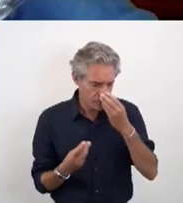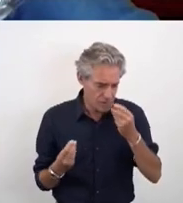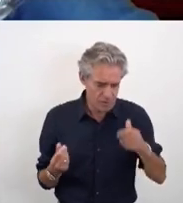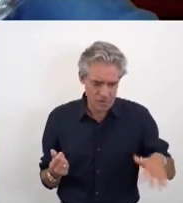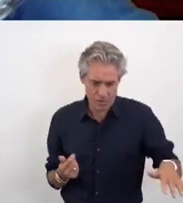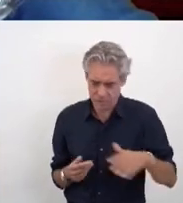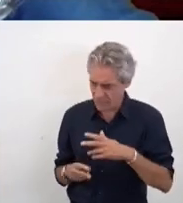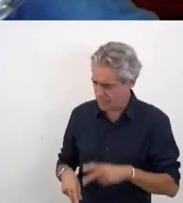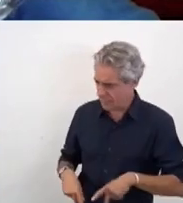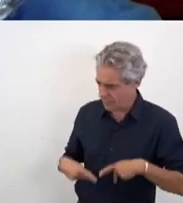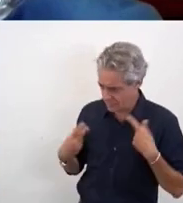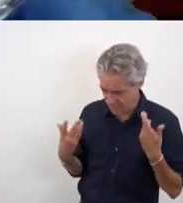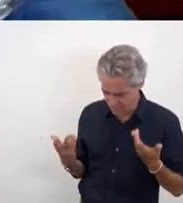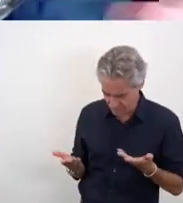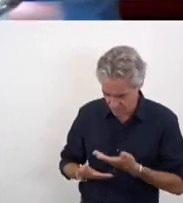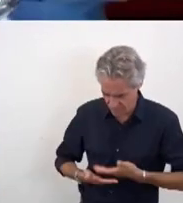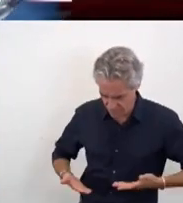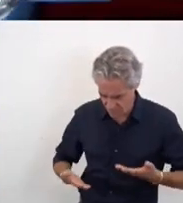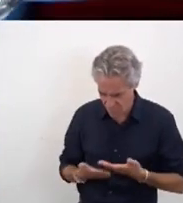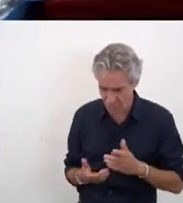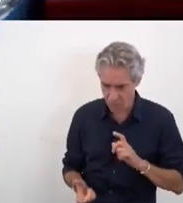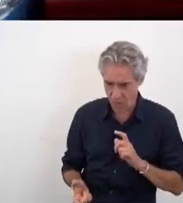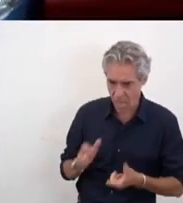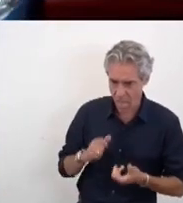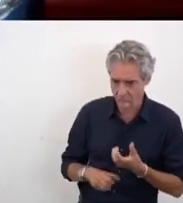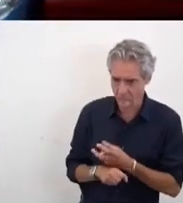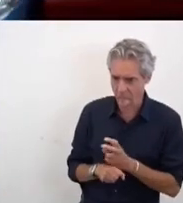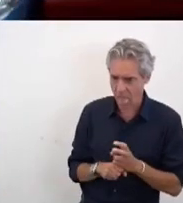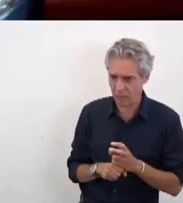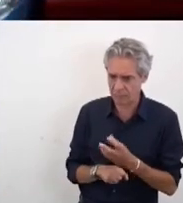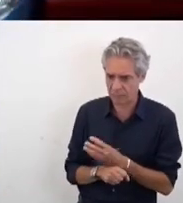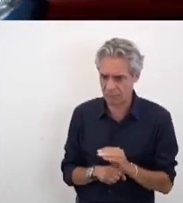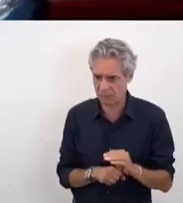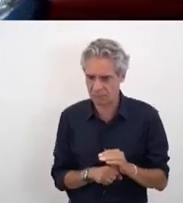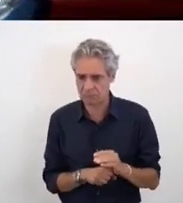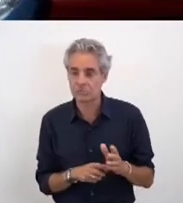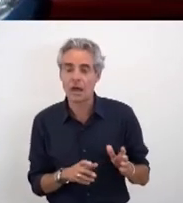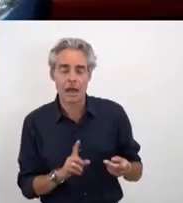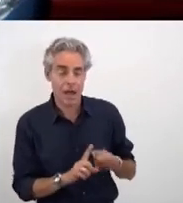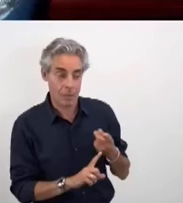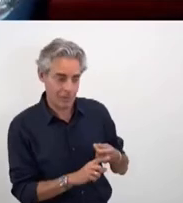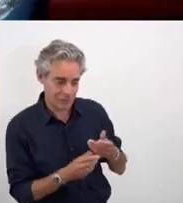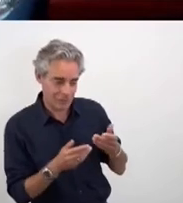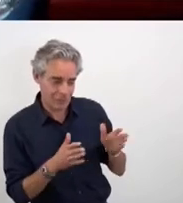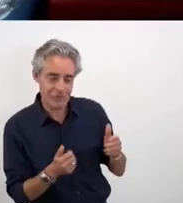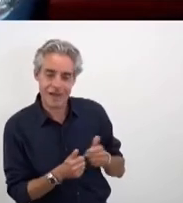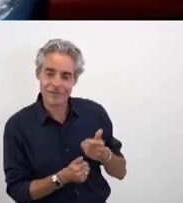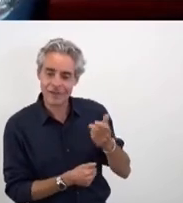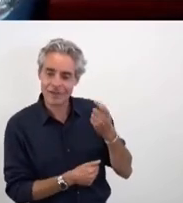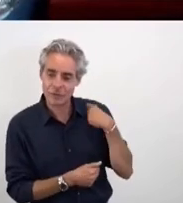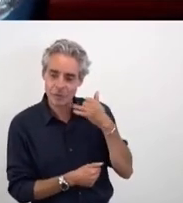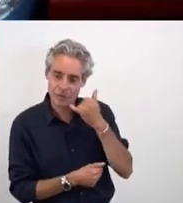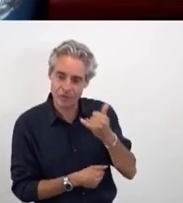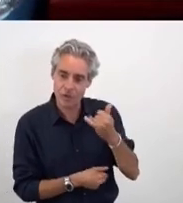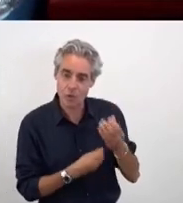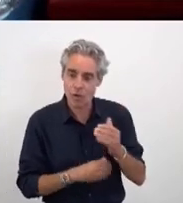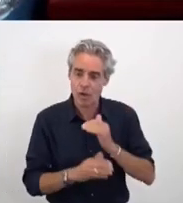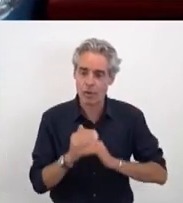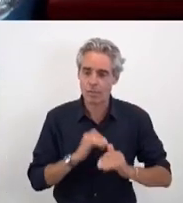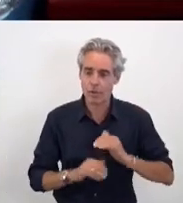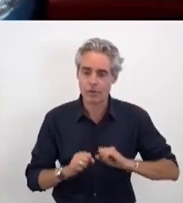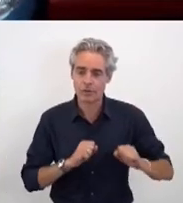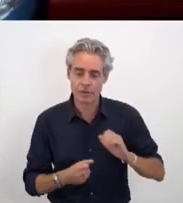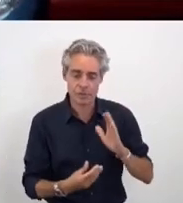se vivent en insécurité. Je crois qu'il est très important d'ouvrir par un numéro ou par un plan d'action la